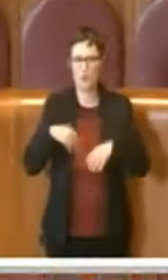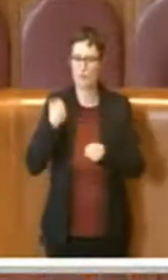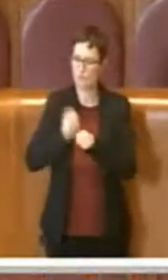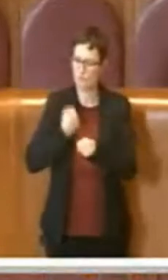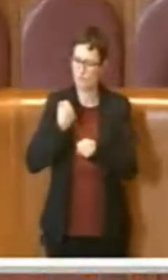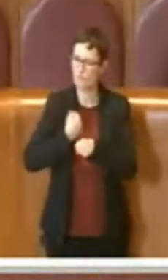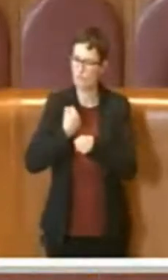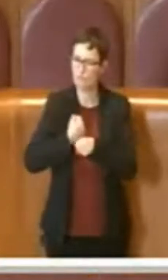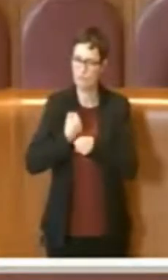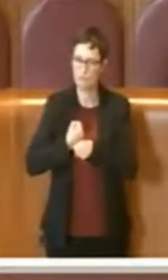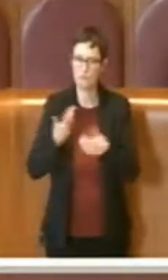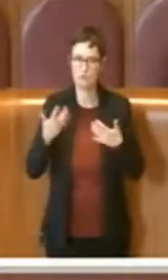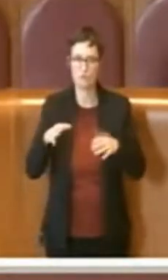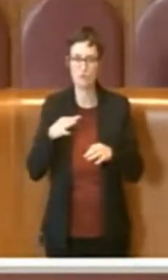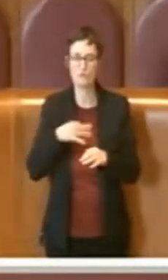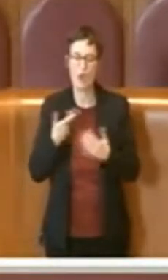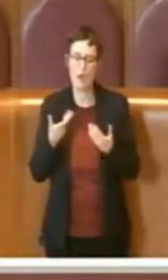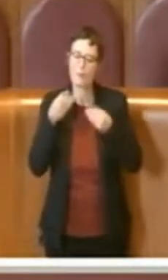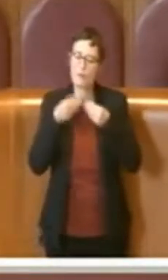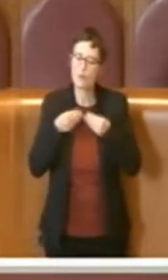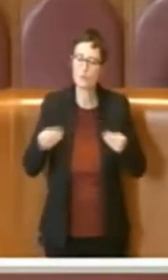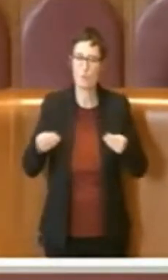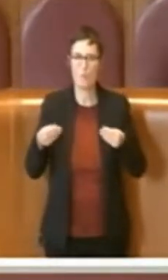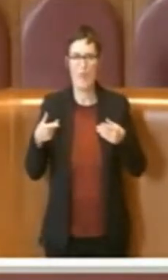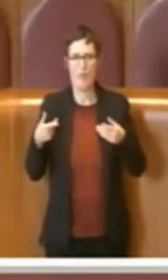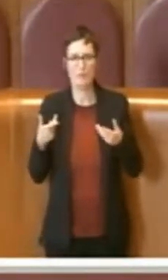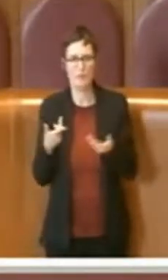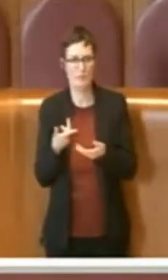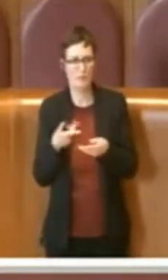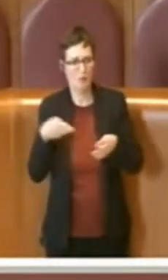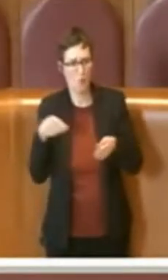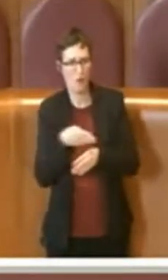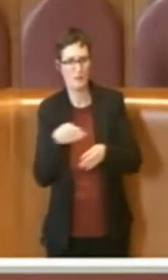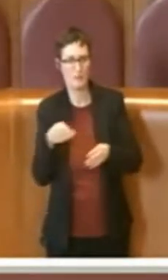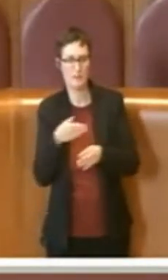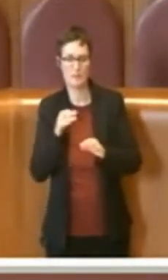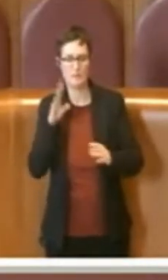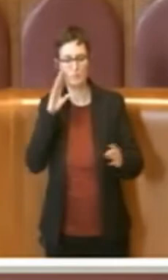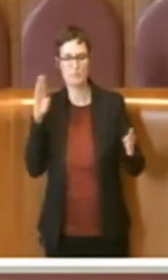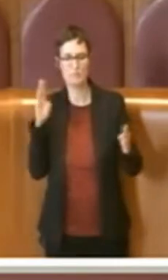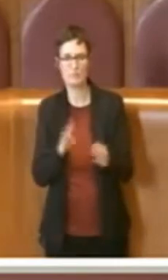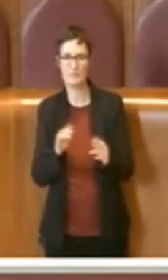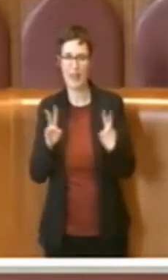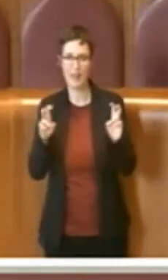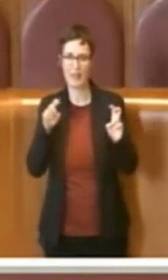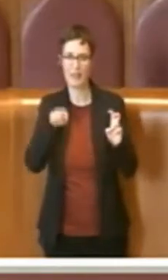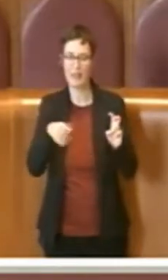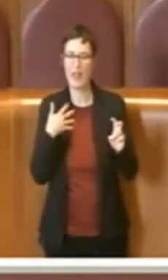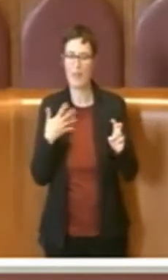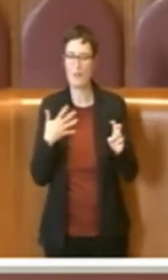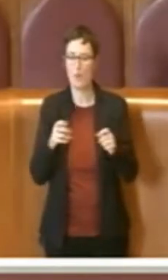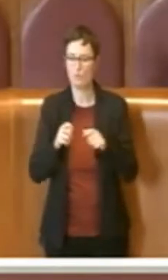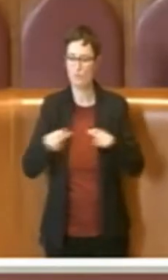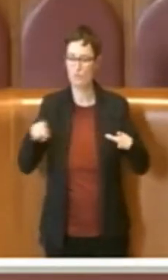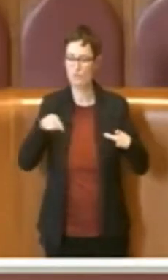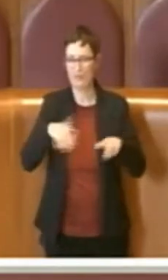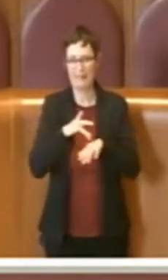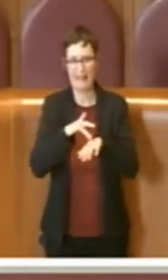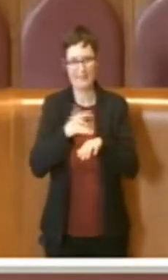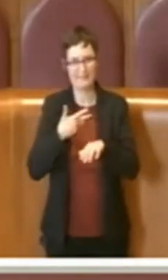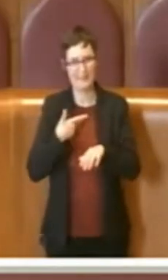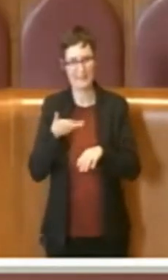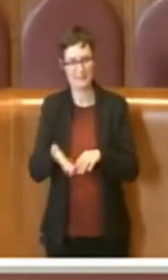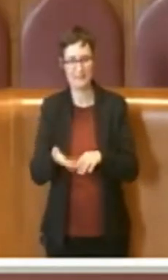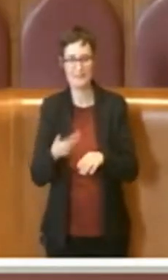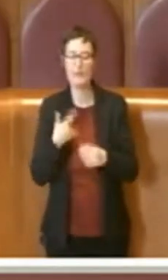comunque sta utilizzando tutti gli strumenti possibili per trattare un tema sensibile alla cittadinanza. Per quanto